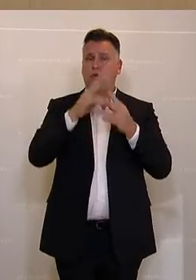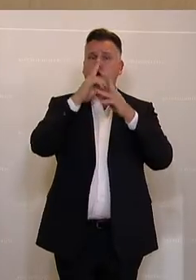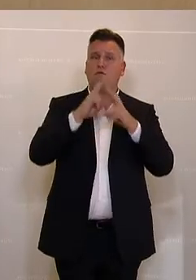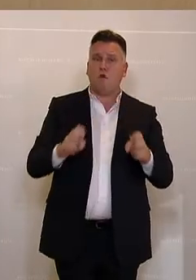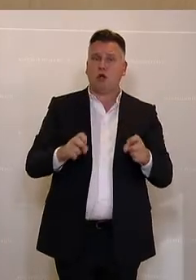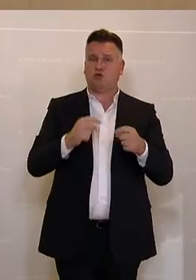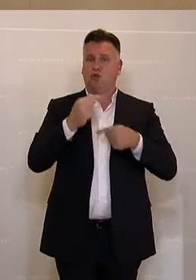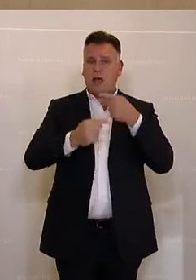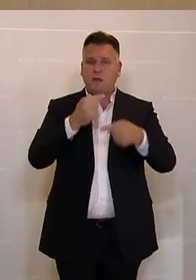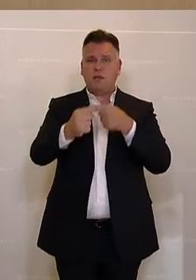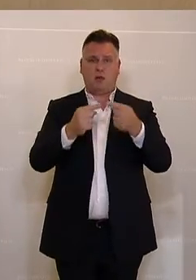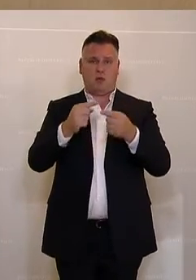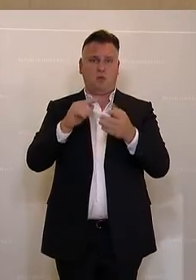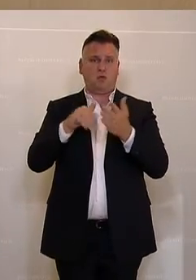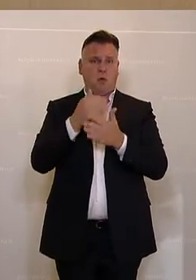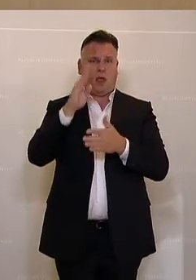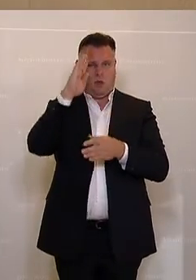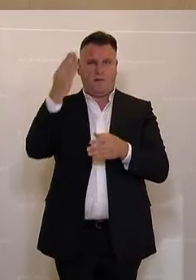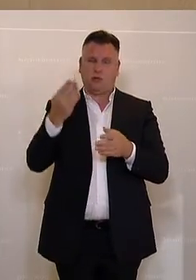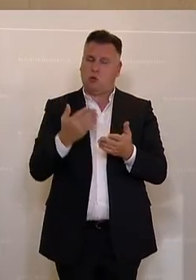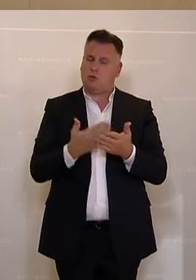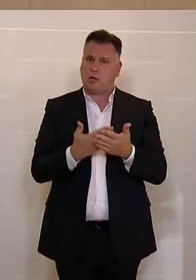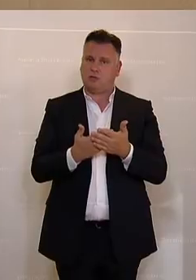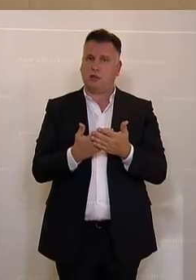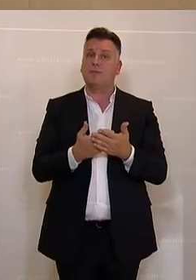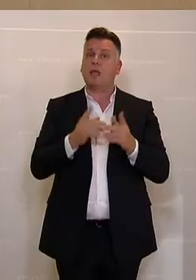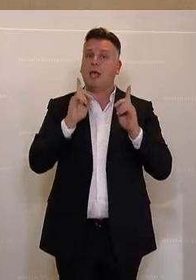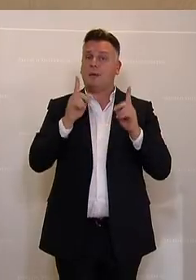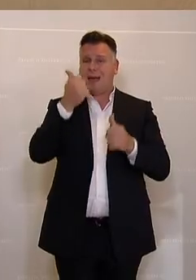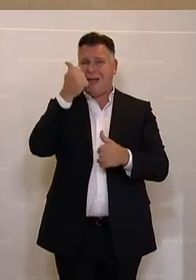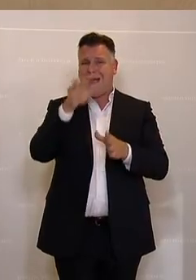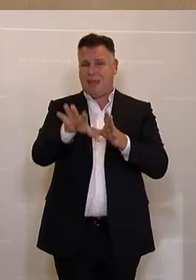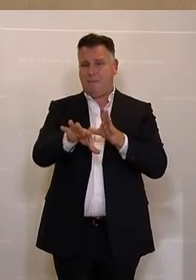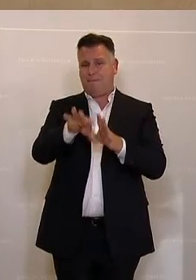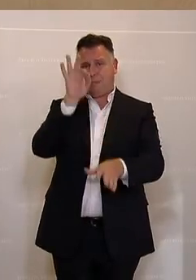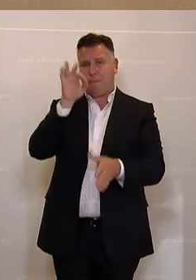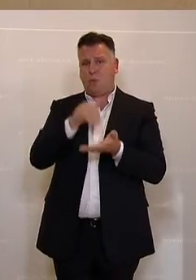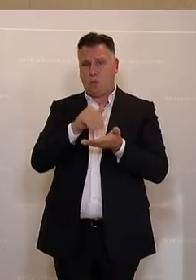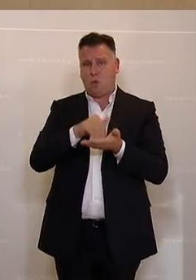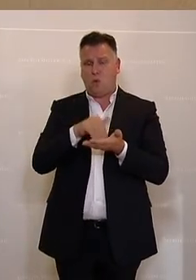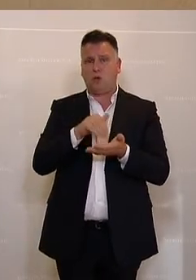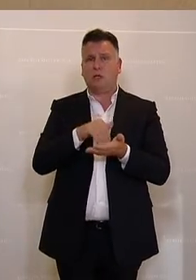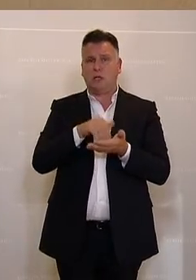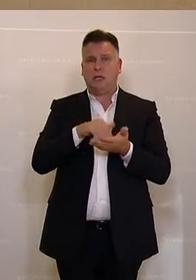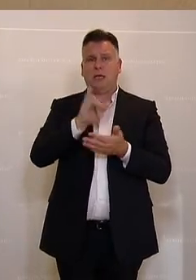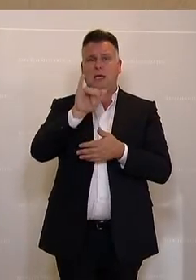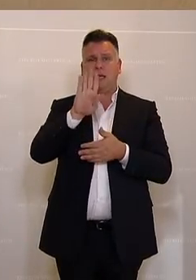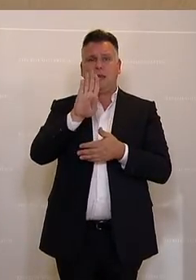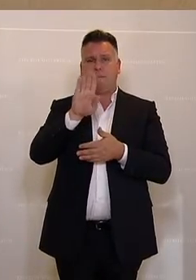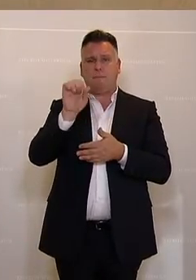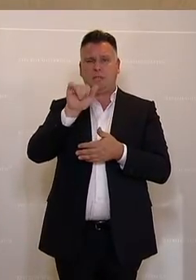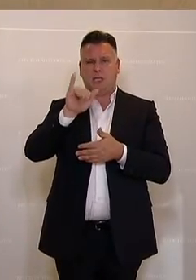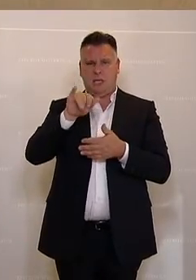auf Entwicklung, auf Innovation gelegt. Und ein Schwerpunkt möchte ich herausgreifen in dem Bereich. Das sind die IPSE-Projekte. Das sind die